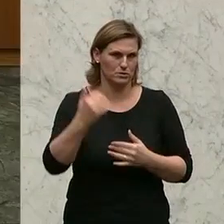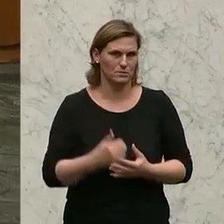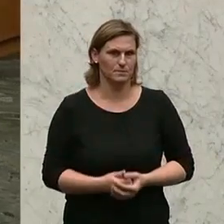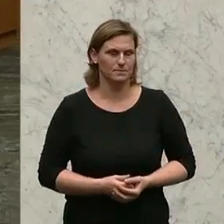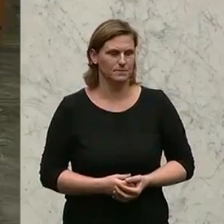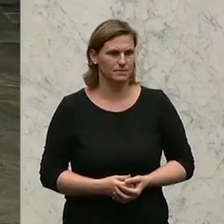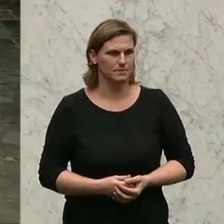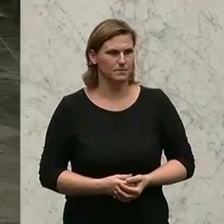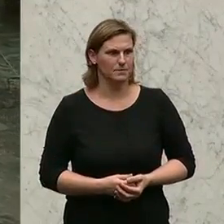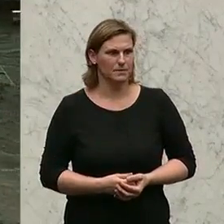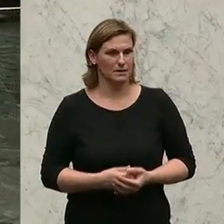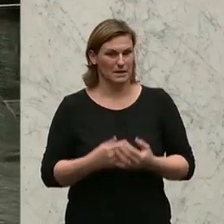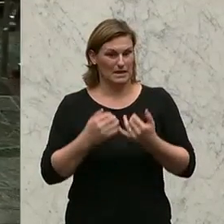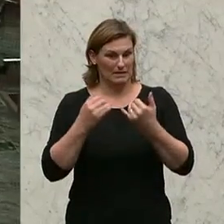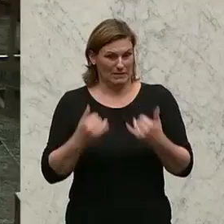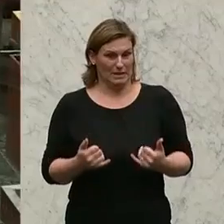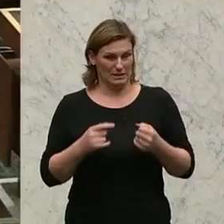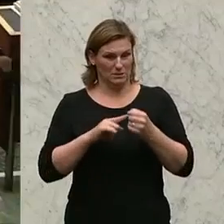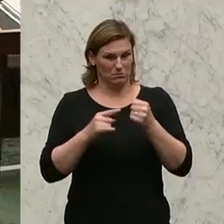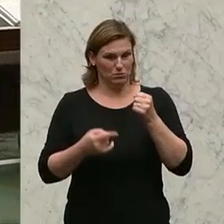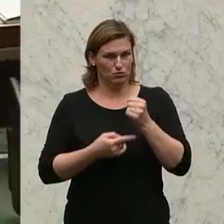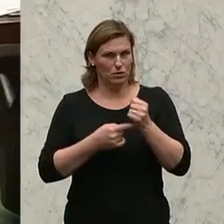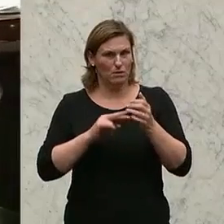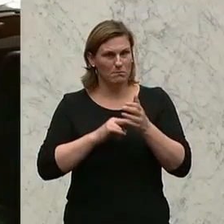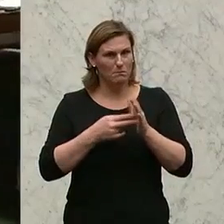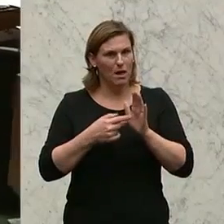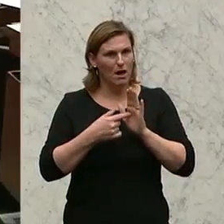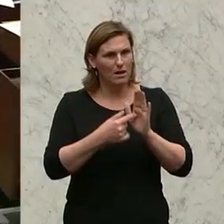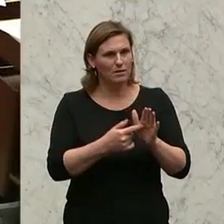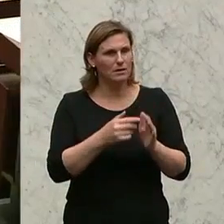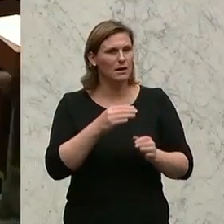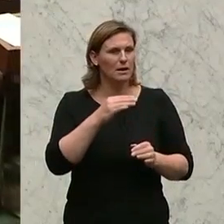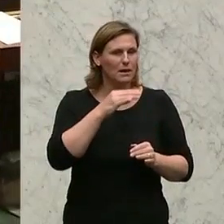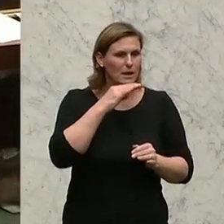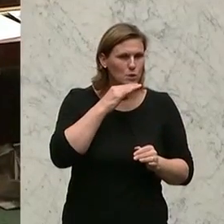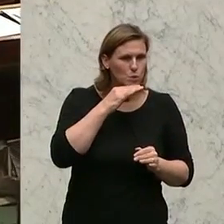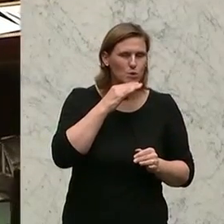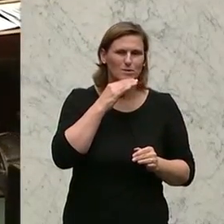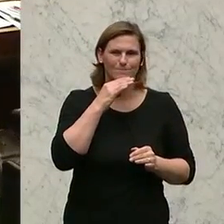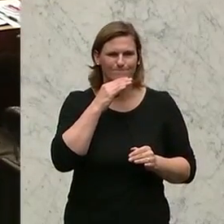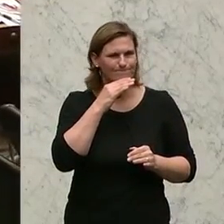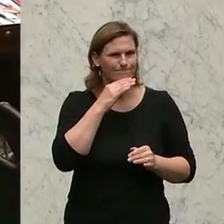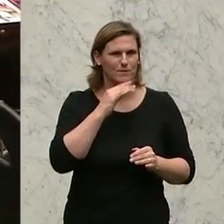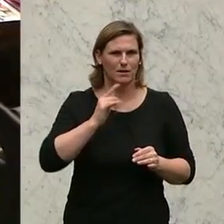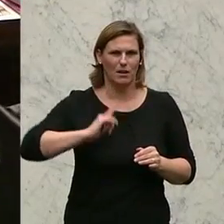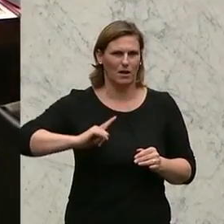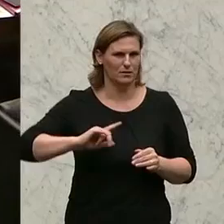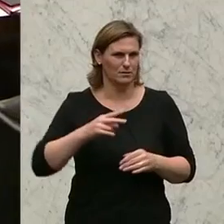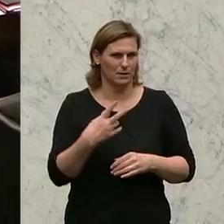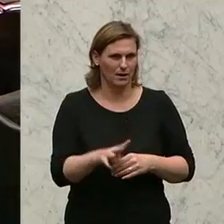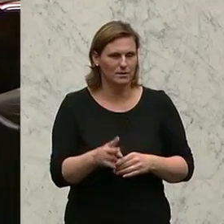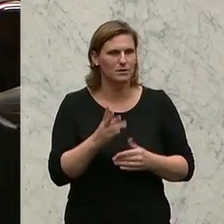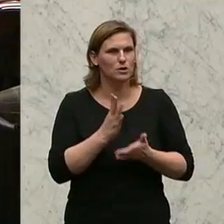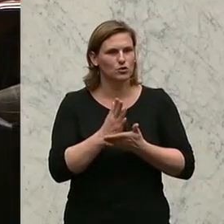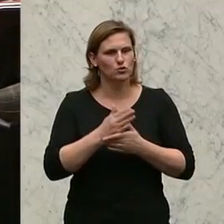Leider ist mit dem vorliegenden Budgetansatz eine ausreichende budgetäre Ausstattung nicht gegeben. Und wir haben jetzt schon mehrfach